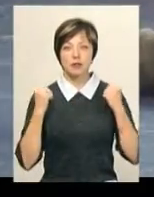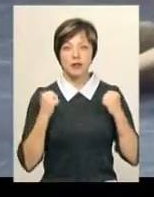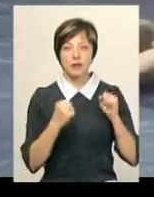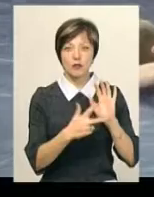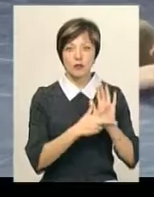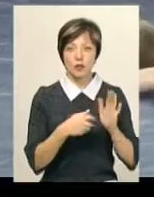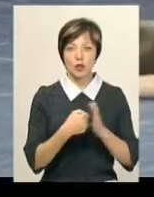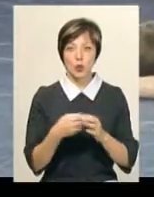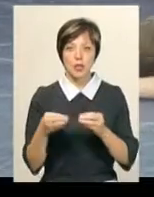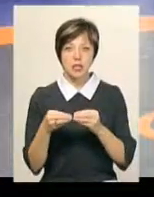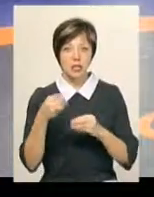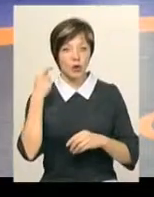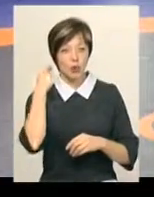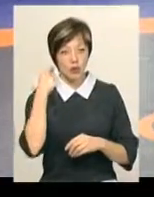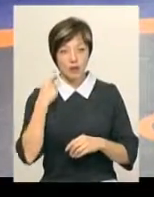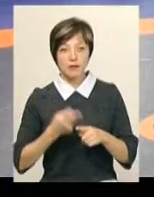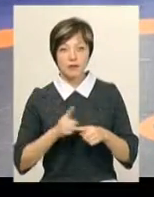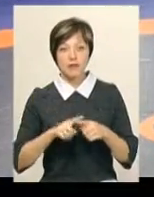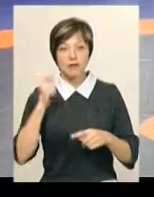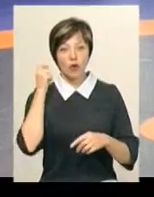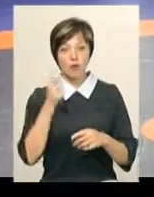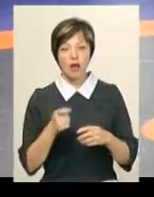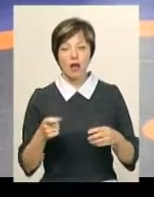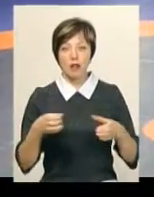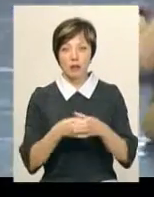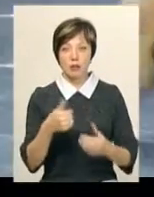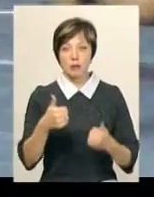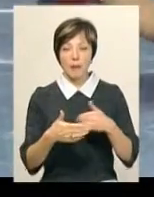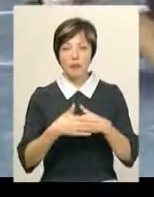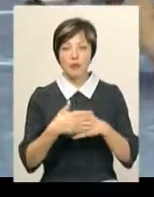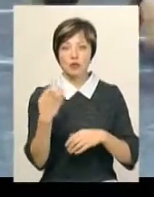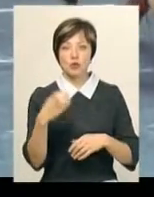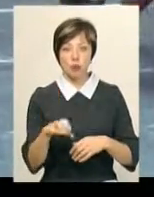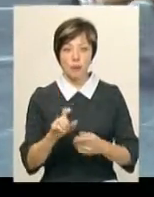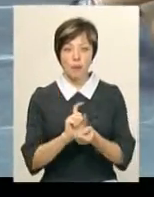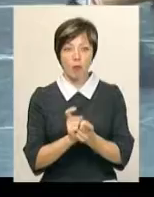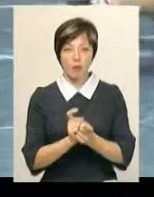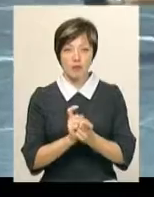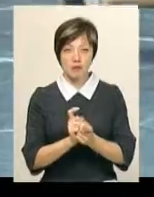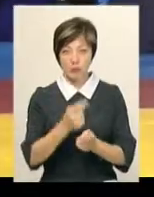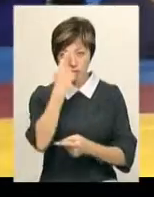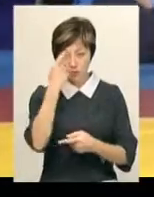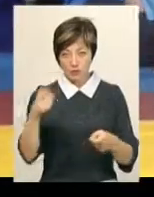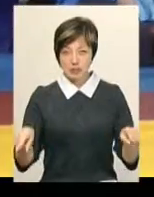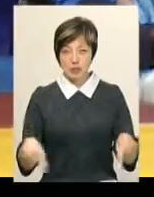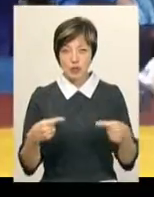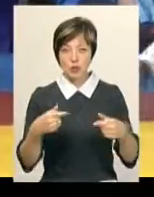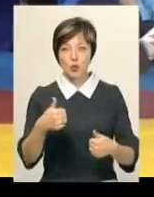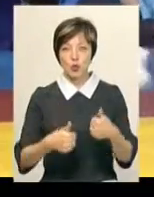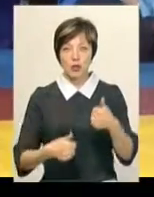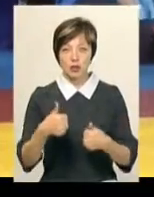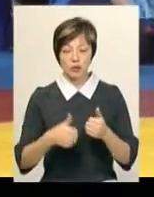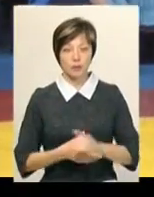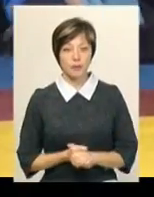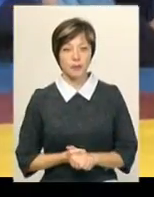віком від 8 до 10 років. У цій віковій категорії змагається близько сотня борців, повідомив співорганізатор турніру